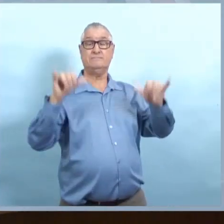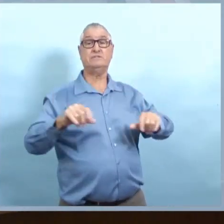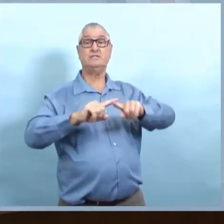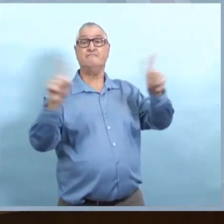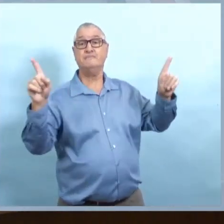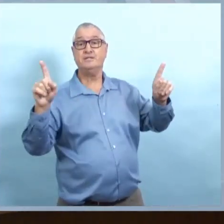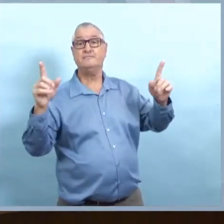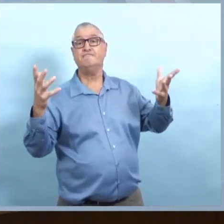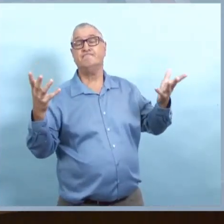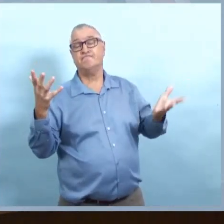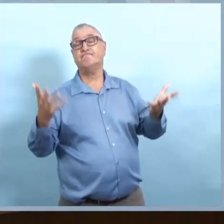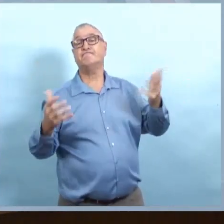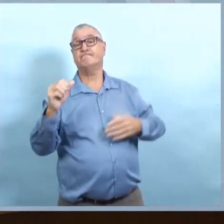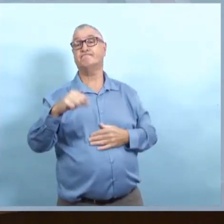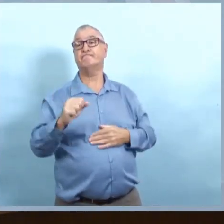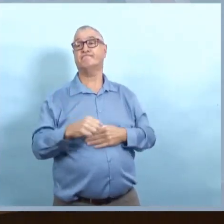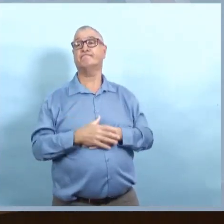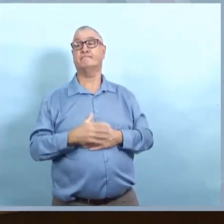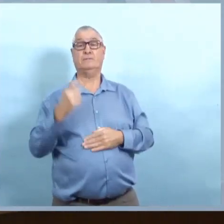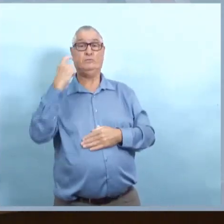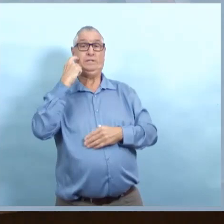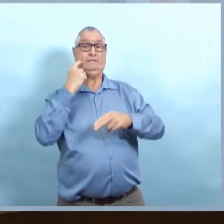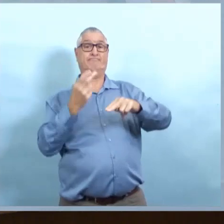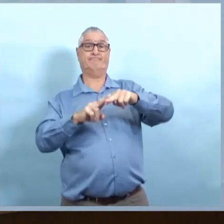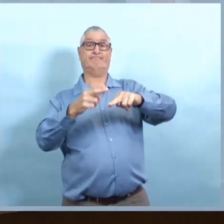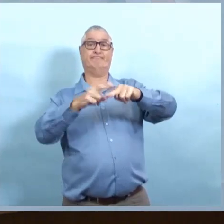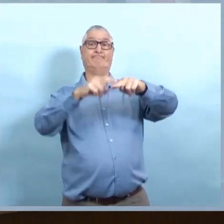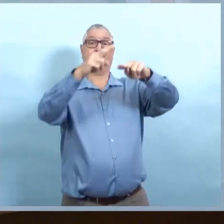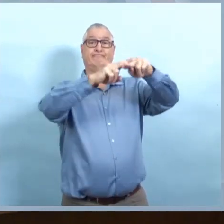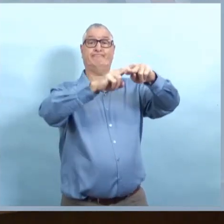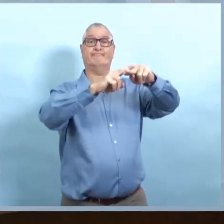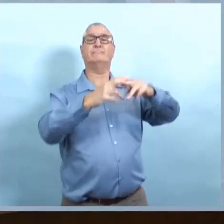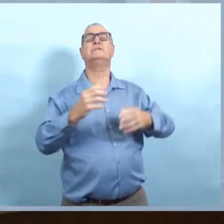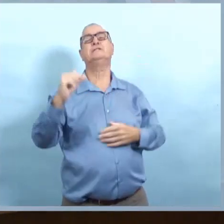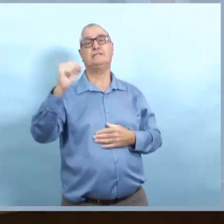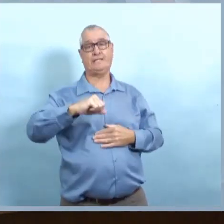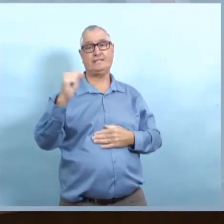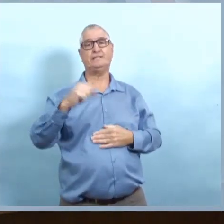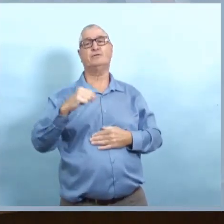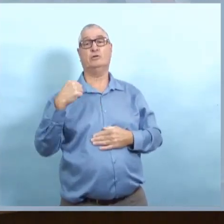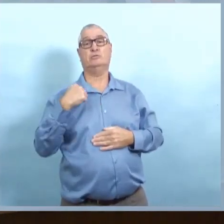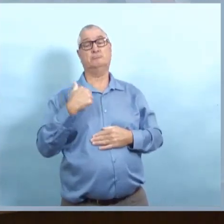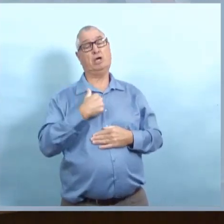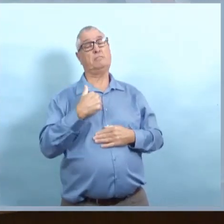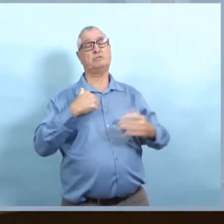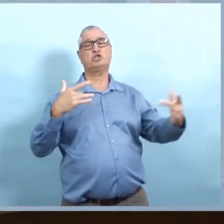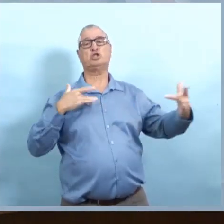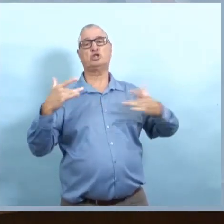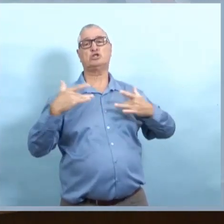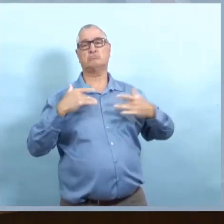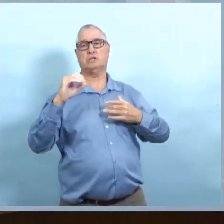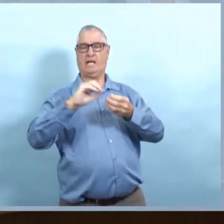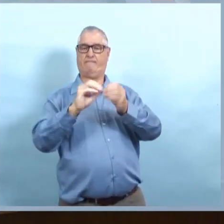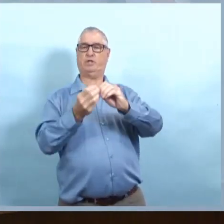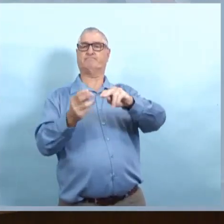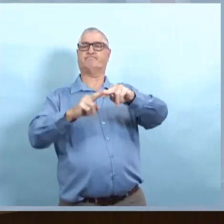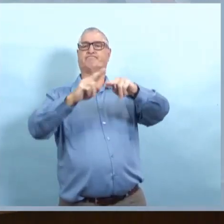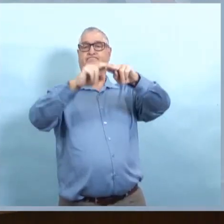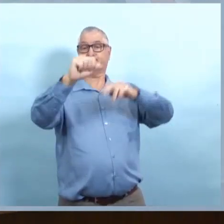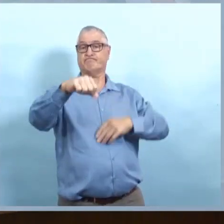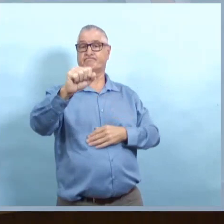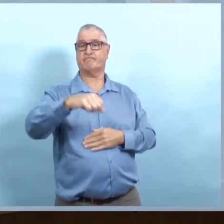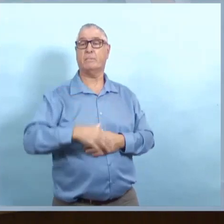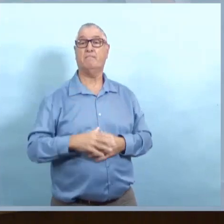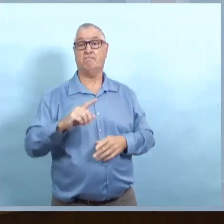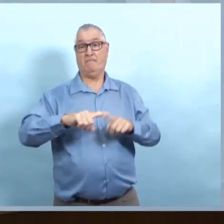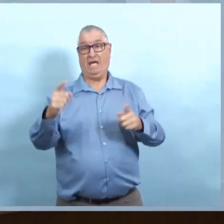gens? Dès le début de la pandémie, nous savions qu'il était important de faire tout ce qu'il fallait pour protéger les gens dans ces communautés pour les raisons que vous venez de citer. Nous